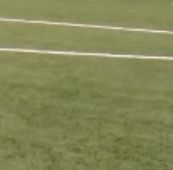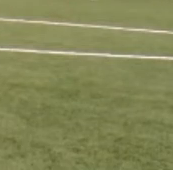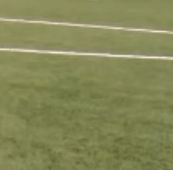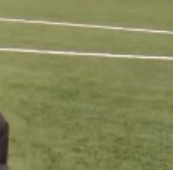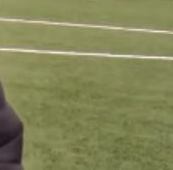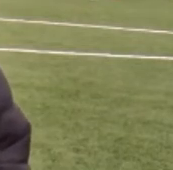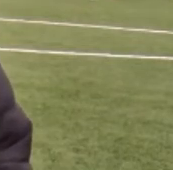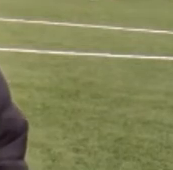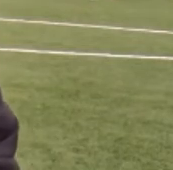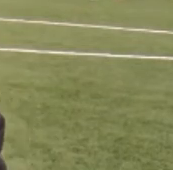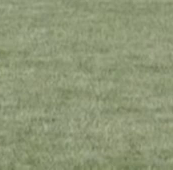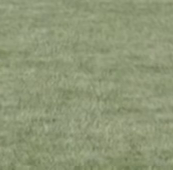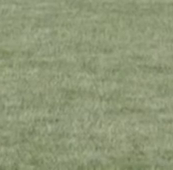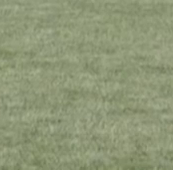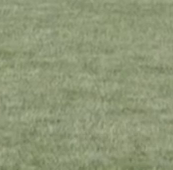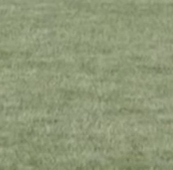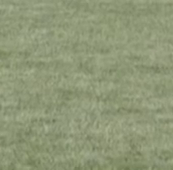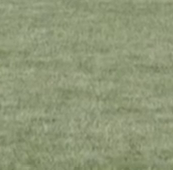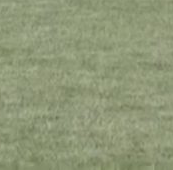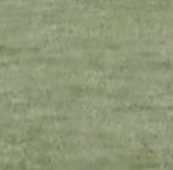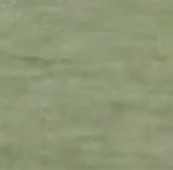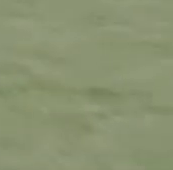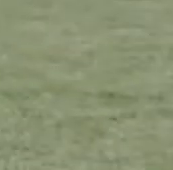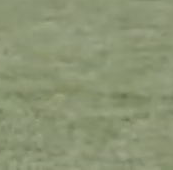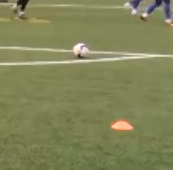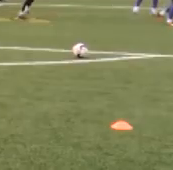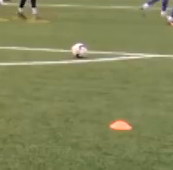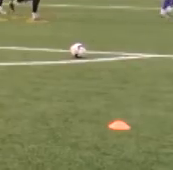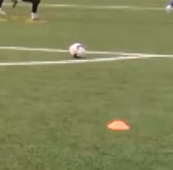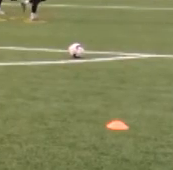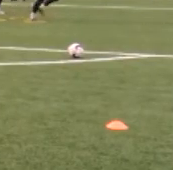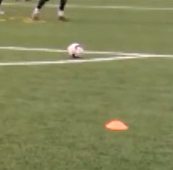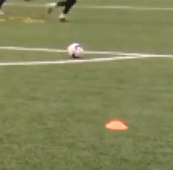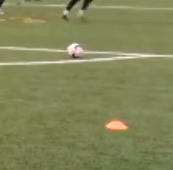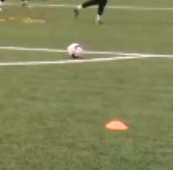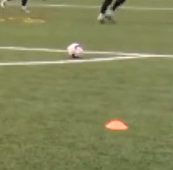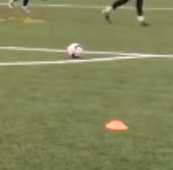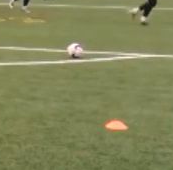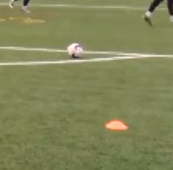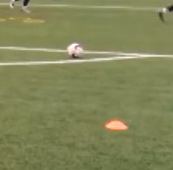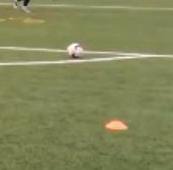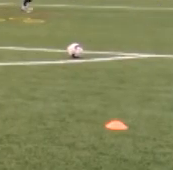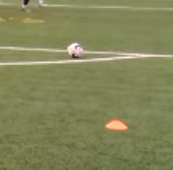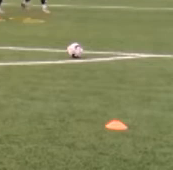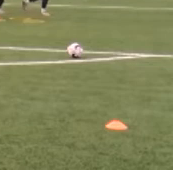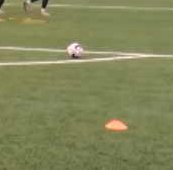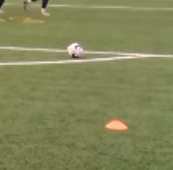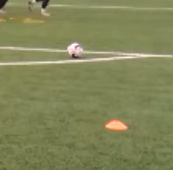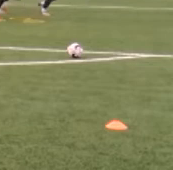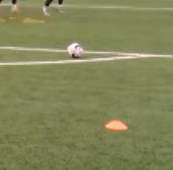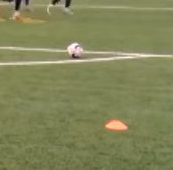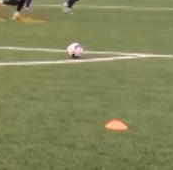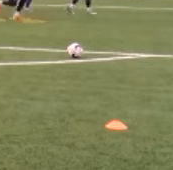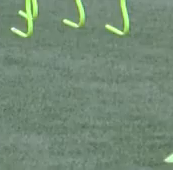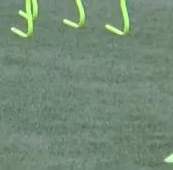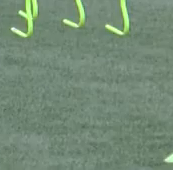Дмитрянко. Нам потрібно трохи омолодшувати команду. Тренувальний збір команди буде тривати місяць і 20 днів. Перші